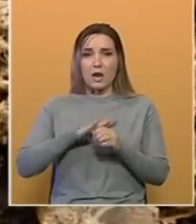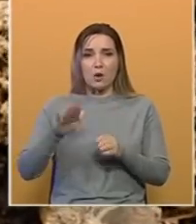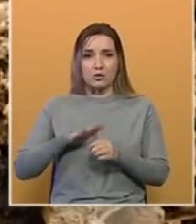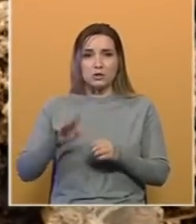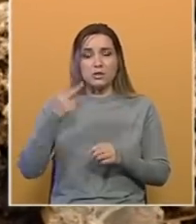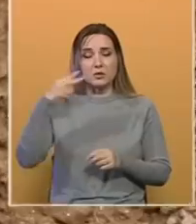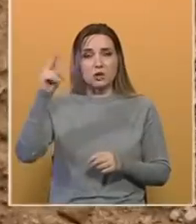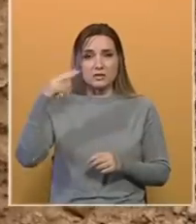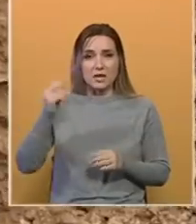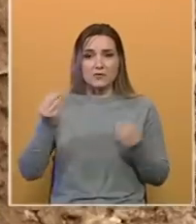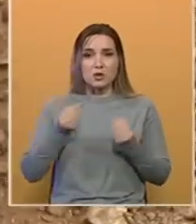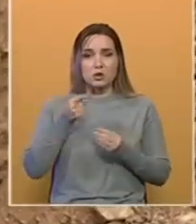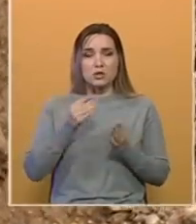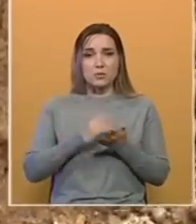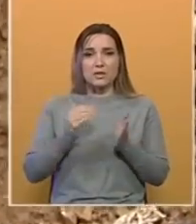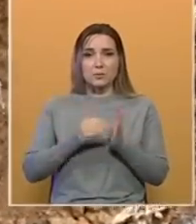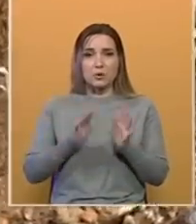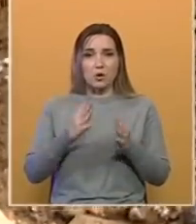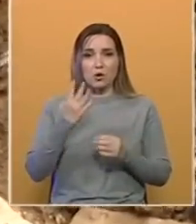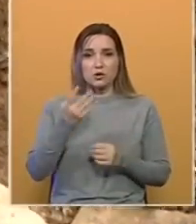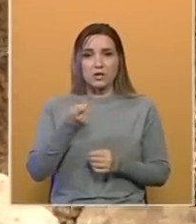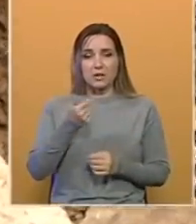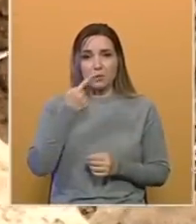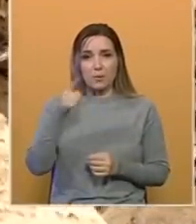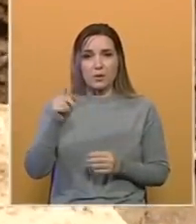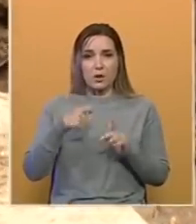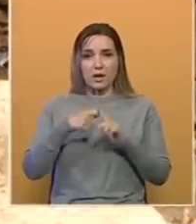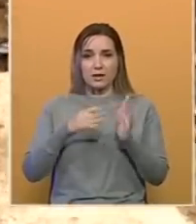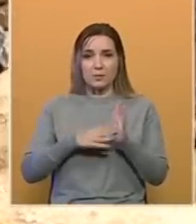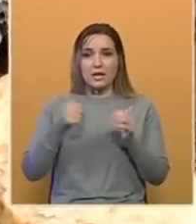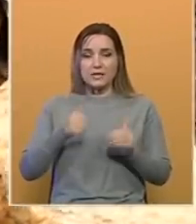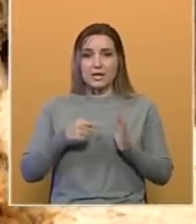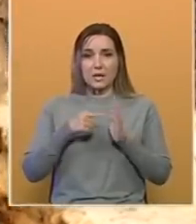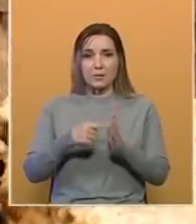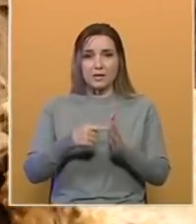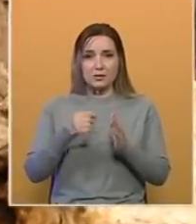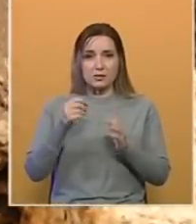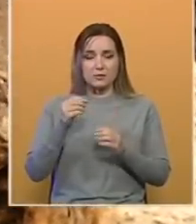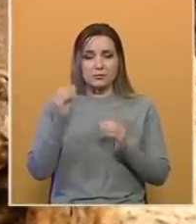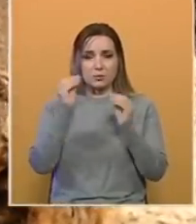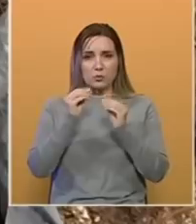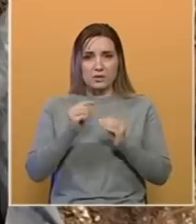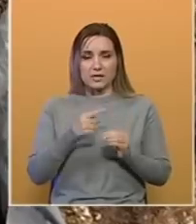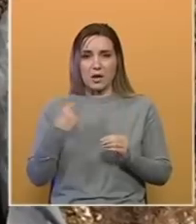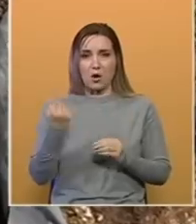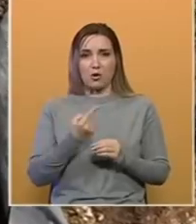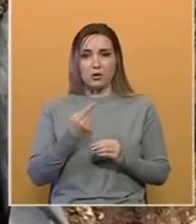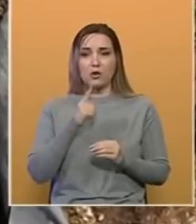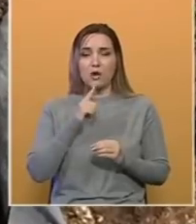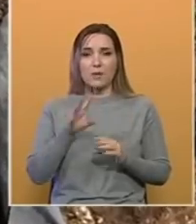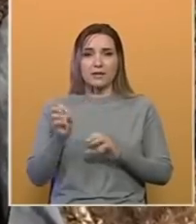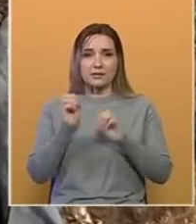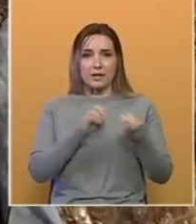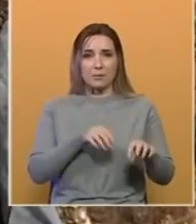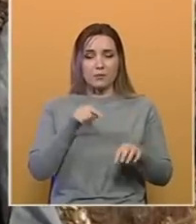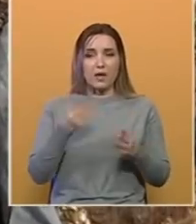inostranstvu, a zašto će biti potrebno oko 4,5 miliona maraka. Sada prestoji izrada studije utisaja na okoliš terena na kojim je deponovan